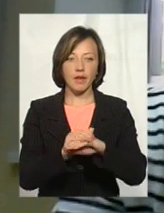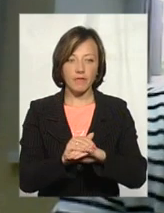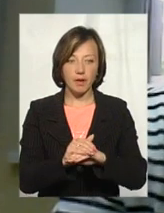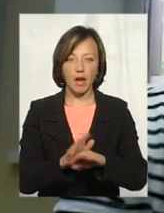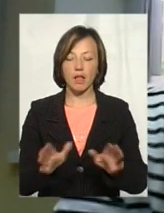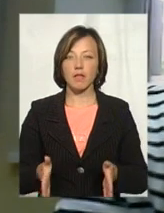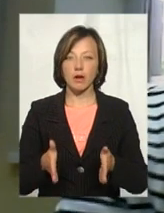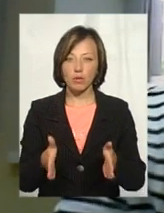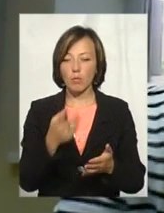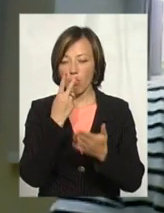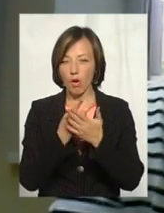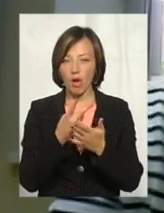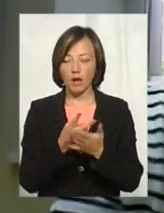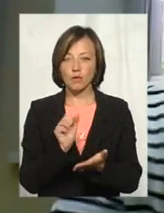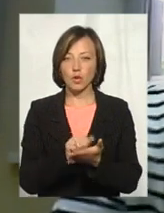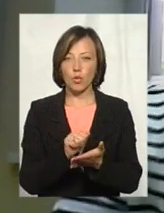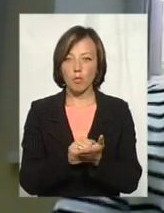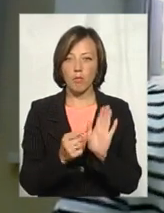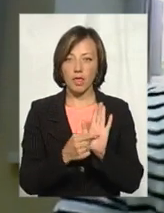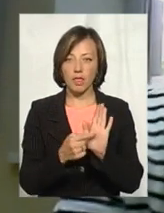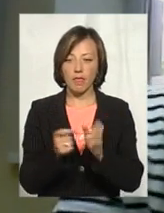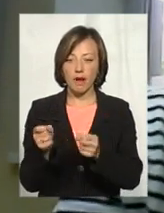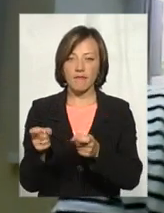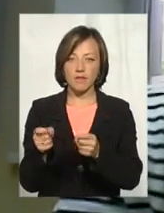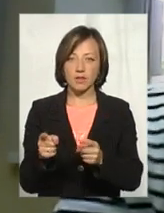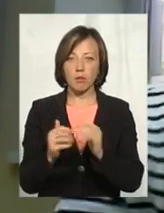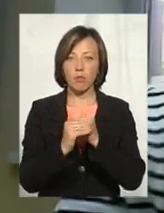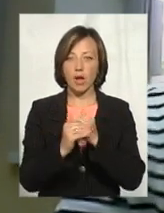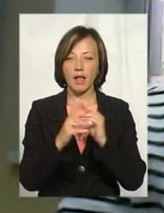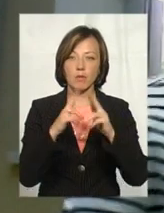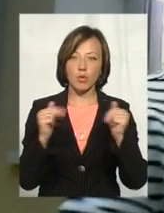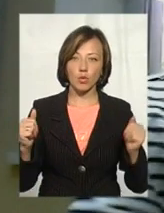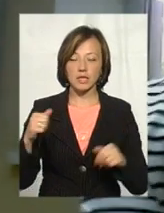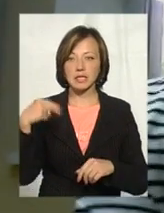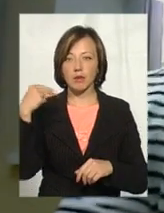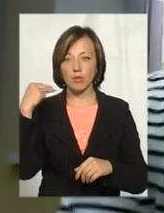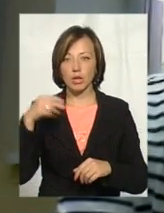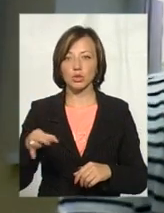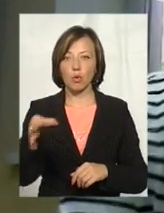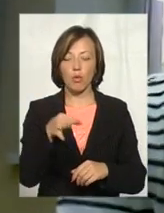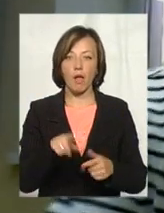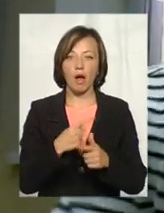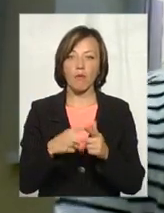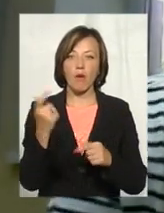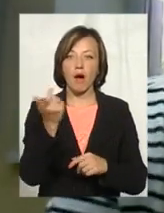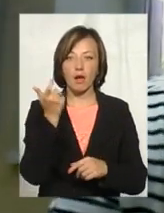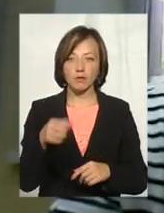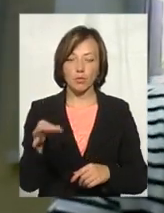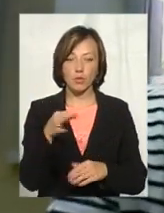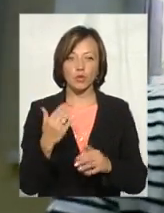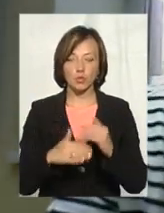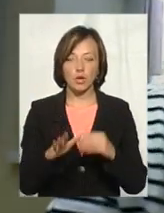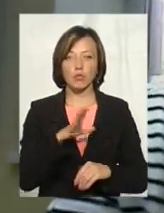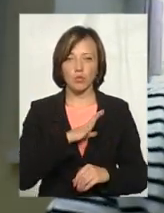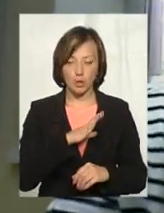автобіологі, вони показували документи на вивантаження на полігонах Діпропетровській, Запоріжської облиці, або Харківській облиці, то вже